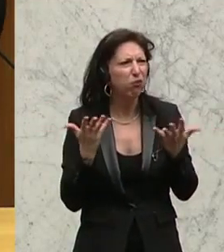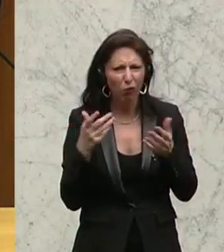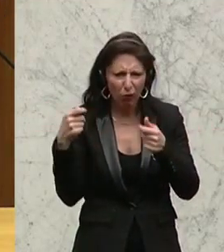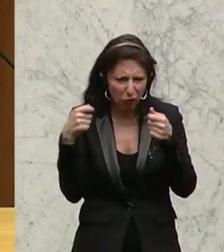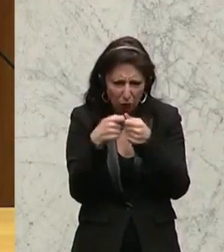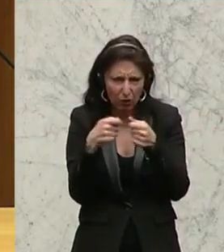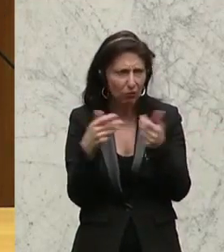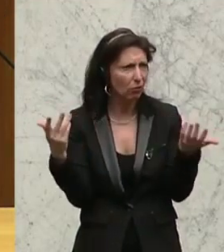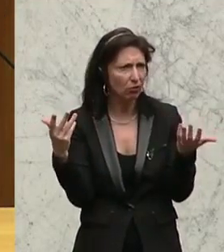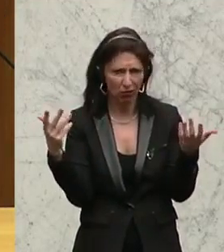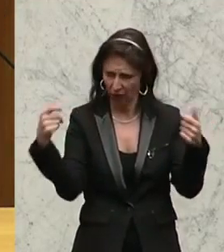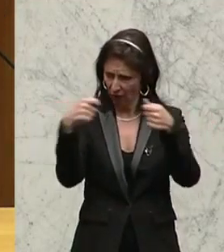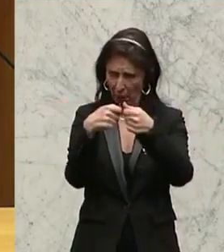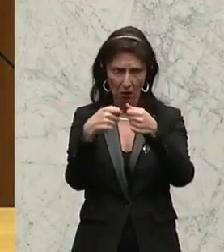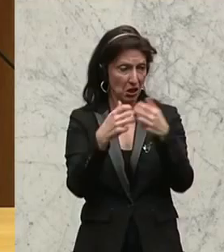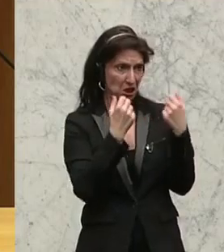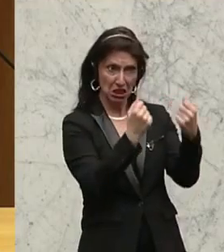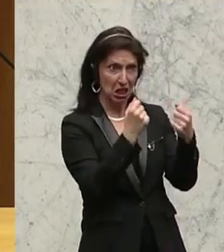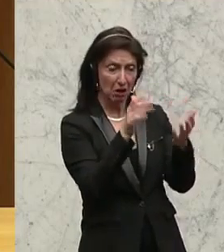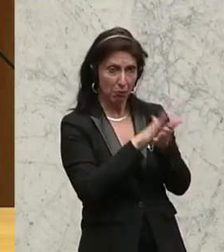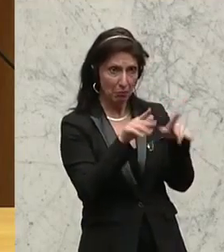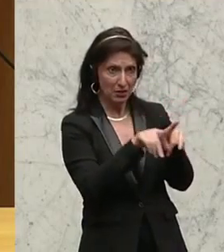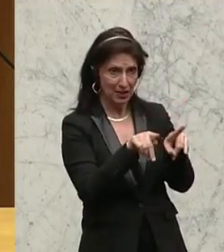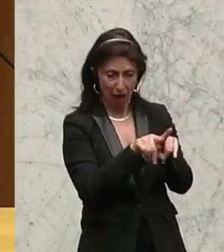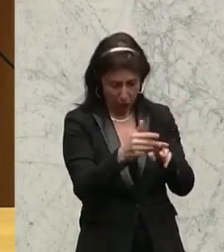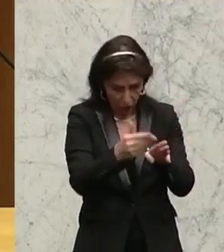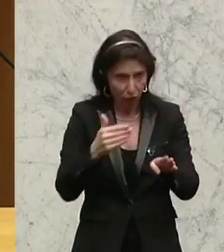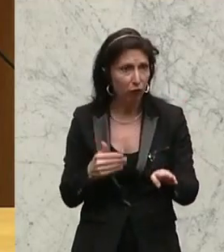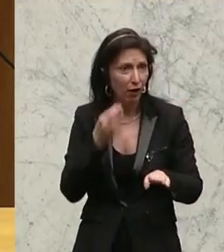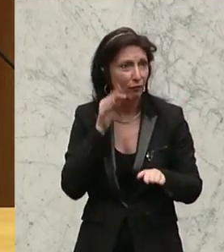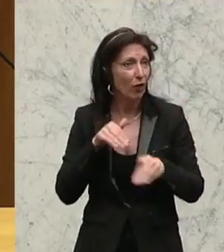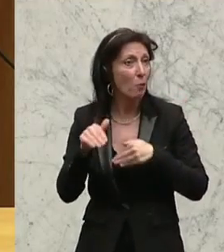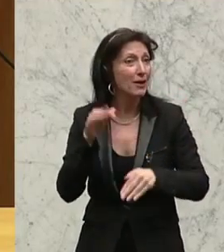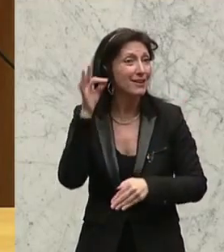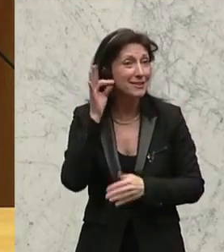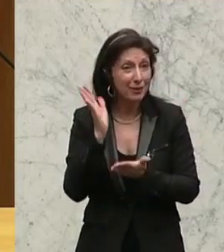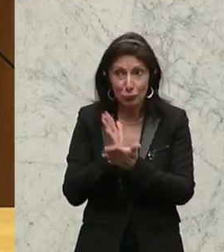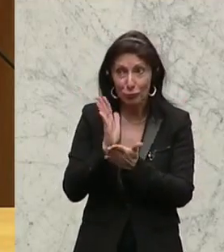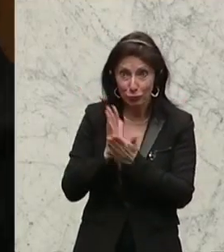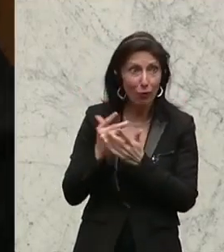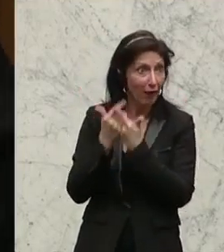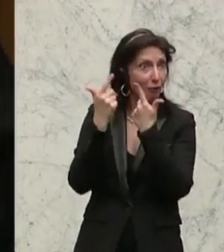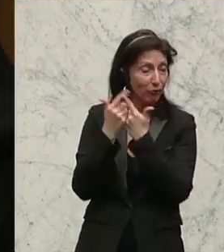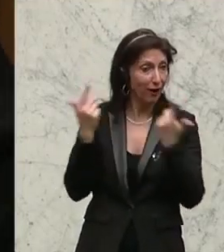die Sicherheit bleibt eigentlich gleich, wie uns auch die Frau Ministerin vorher schon erzählt hat.